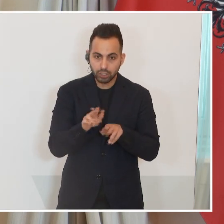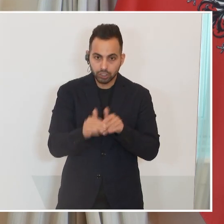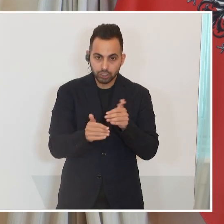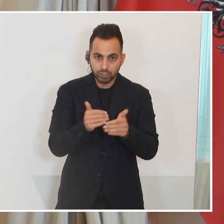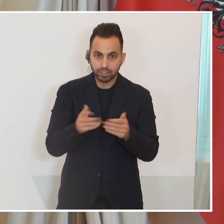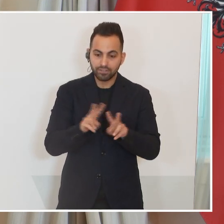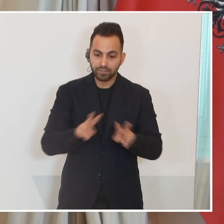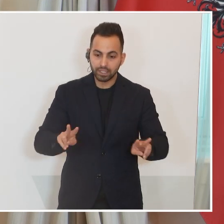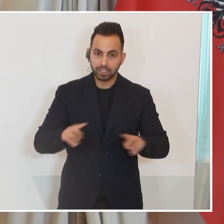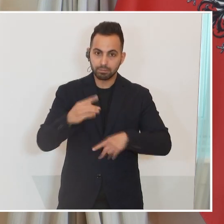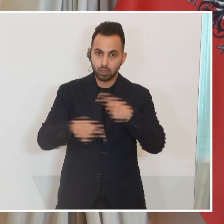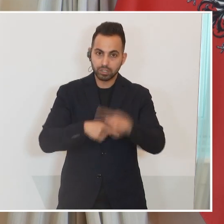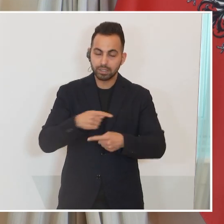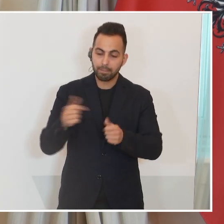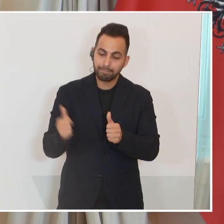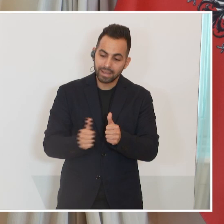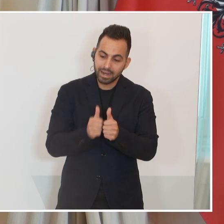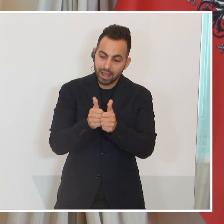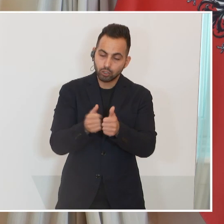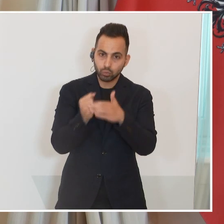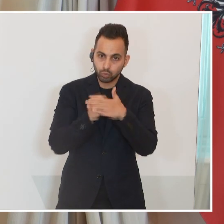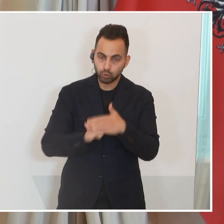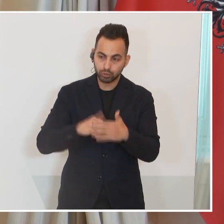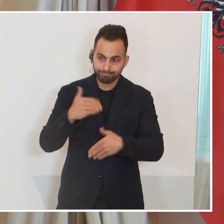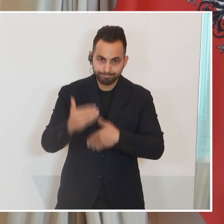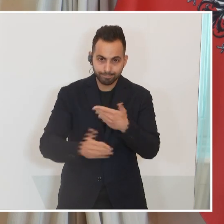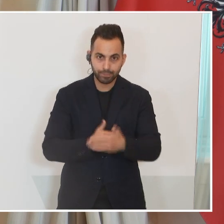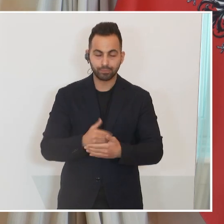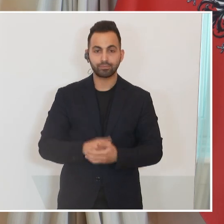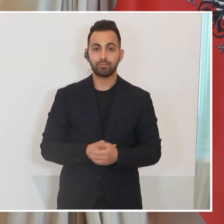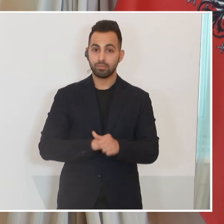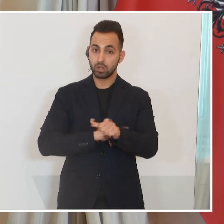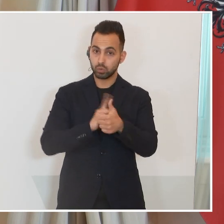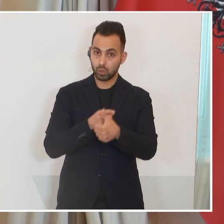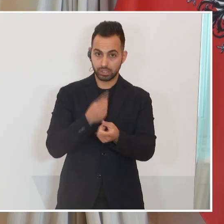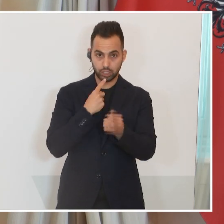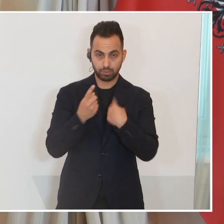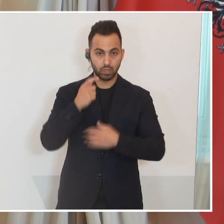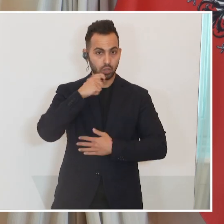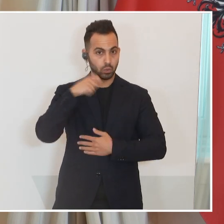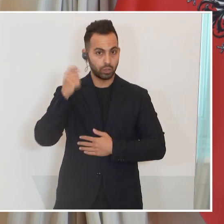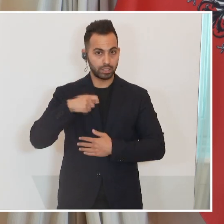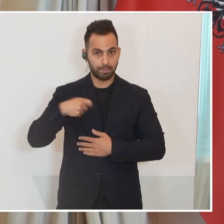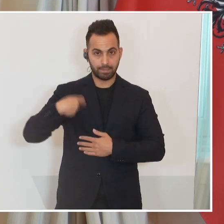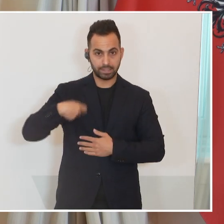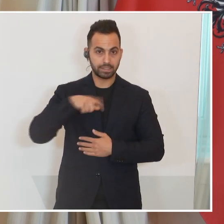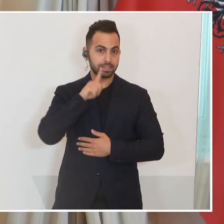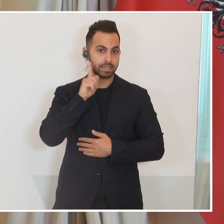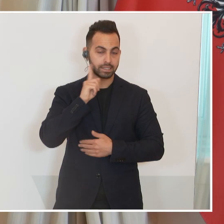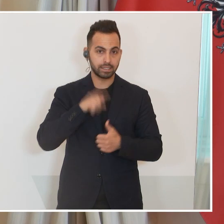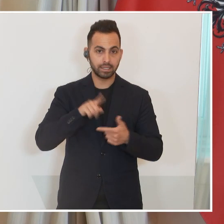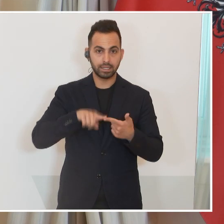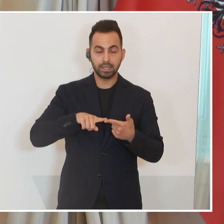Richtung Friedensprozess zumindest begleiten oder unterstützen zu können. Zunächst zu den Gesprächen mit dem ukrainischen Präsidenten Selenskyj und dem